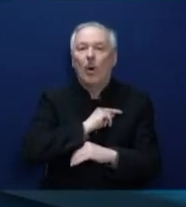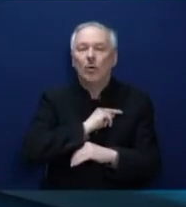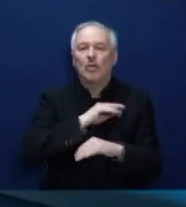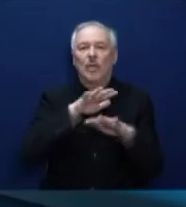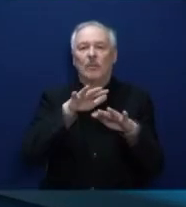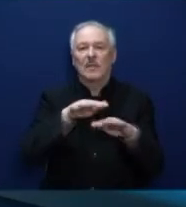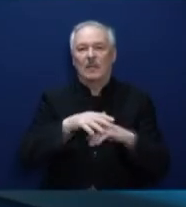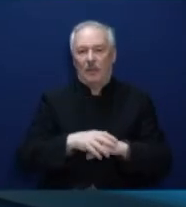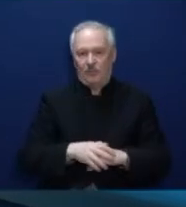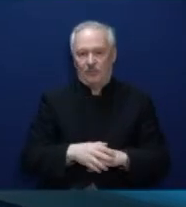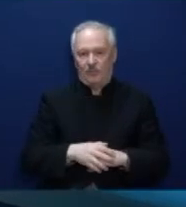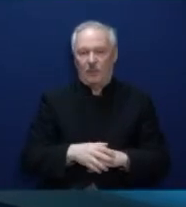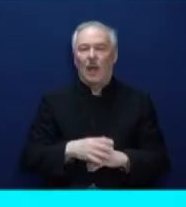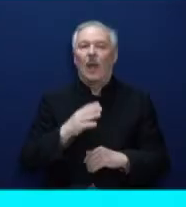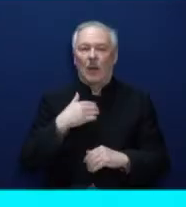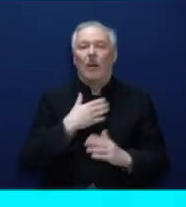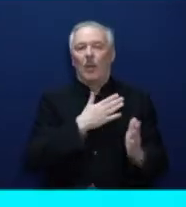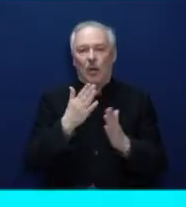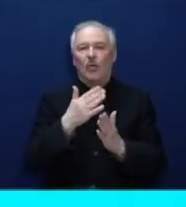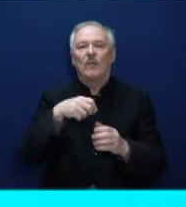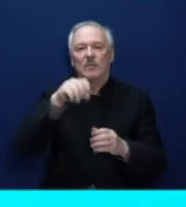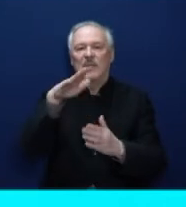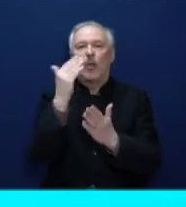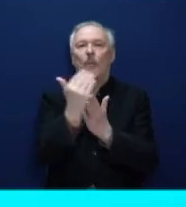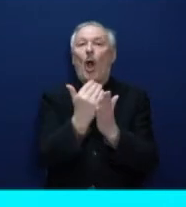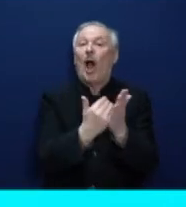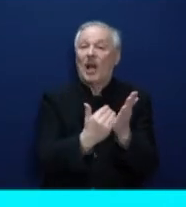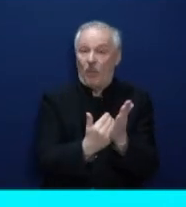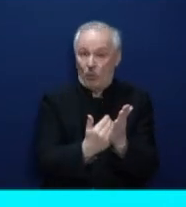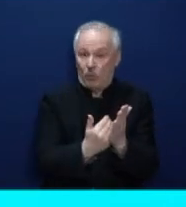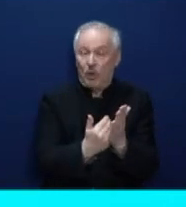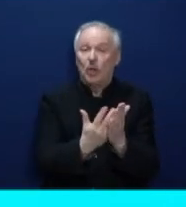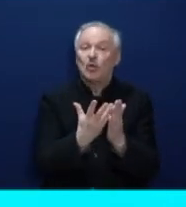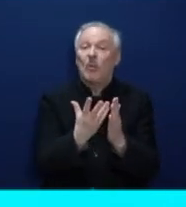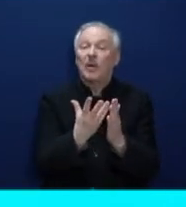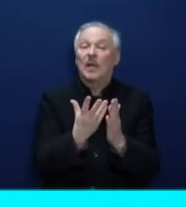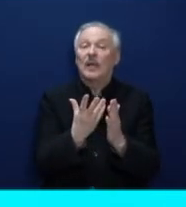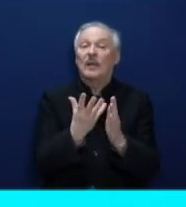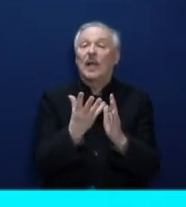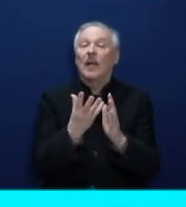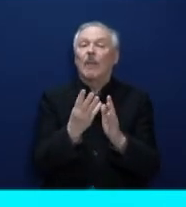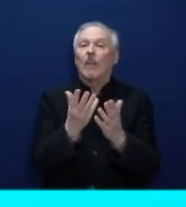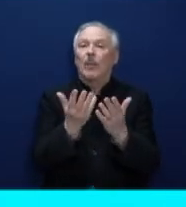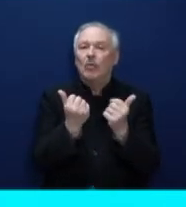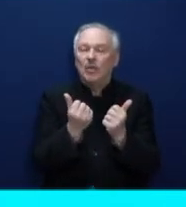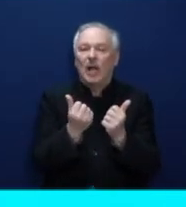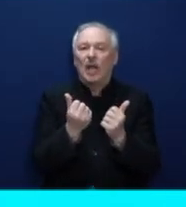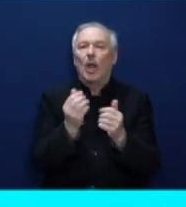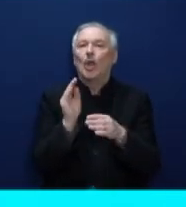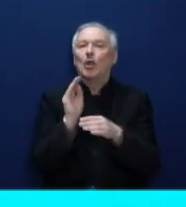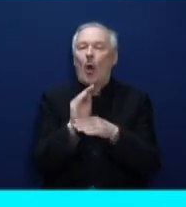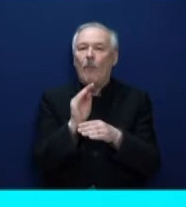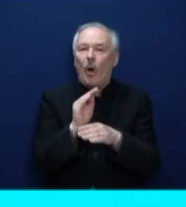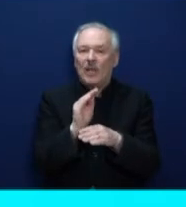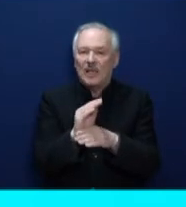Мы подготовили специальную программу для того, чтобы инвесторы получали дополнительные стимулы